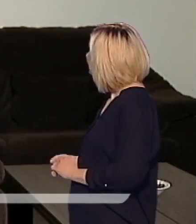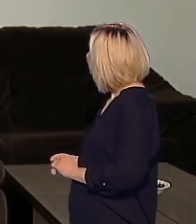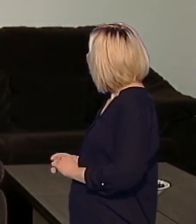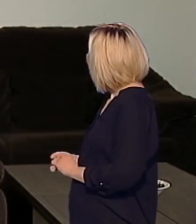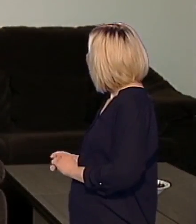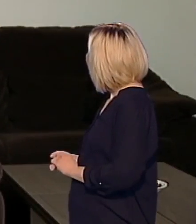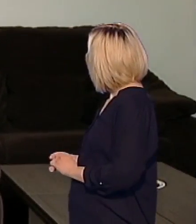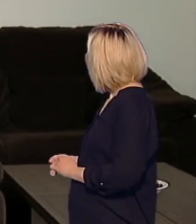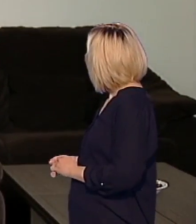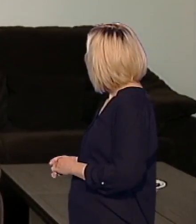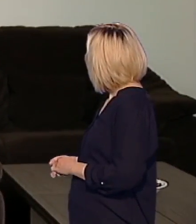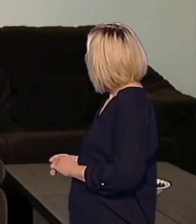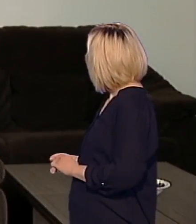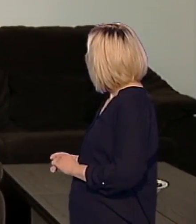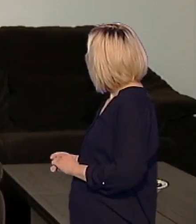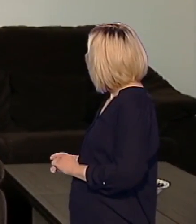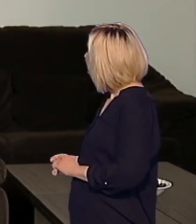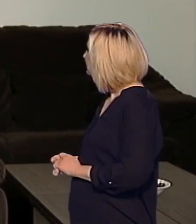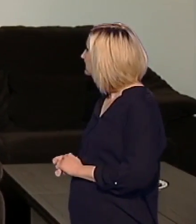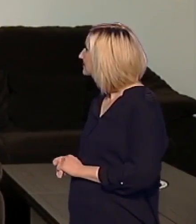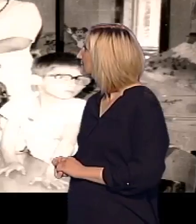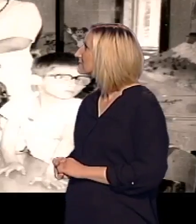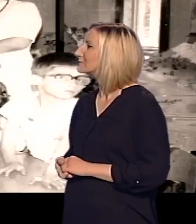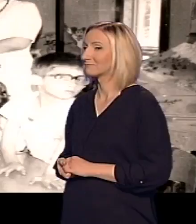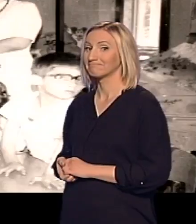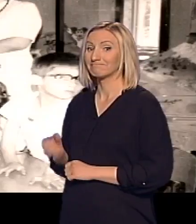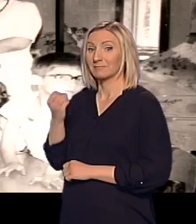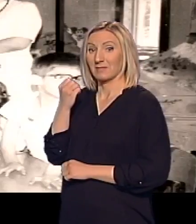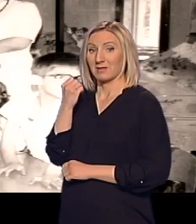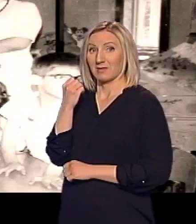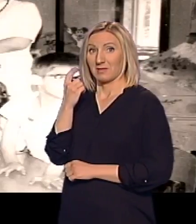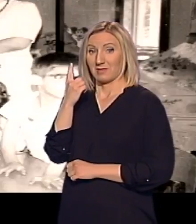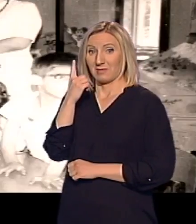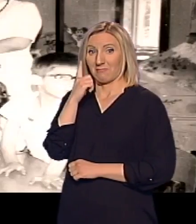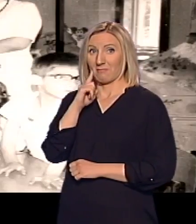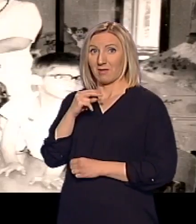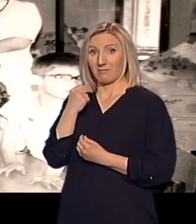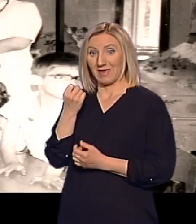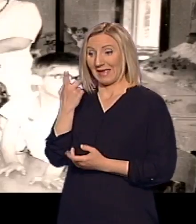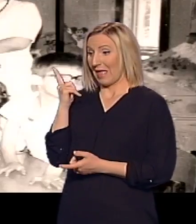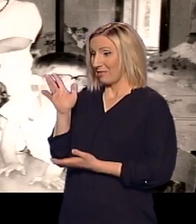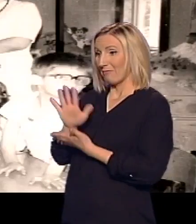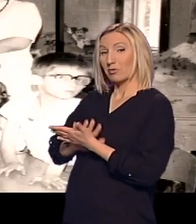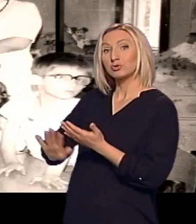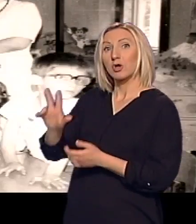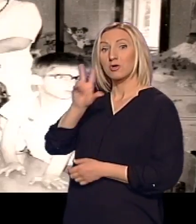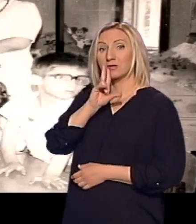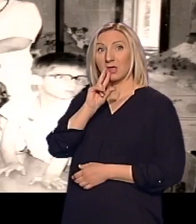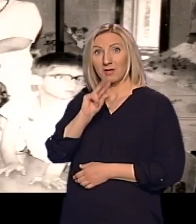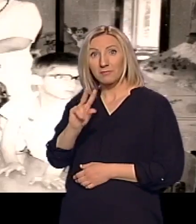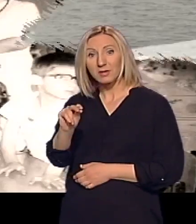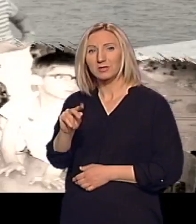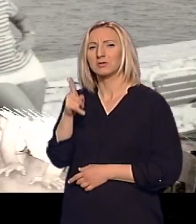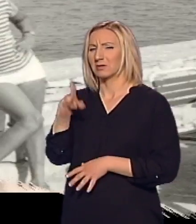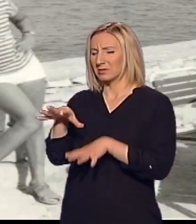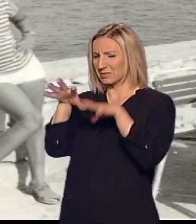Sad smo porasli, celodjetinstvo, zajedno. Kad je već i ona počela da priča i da sazna je da vidi da kod